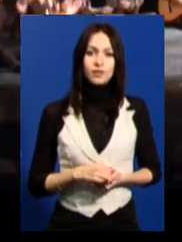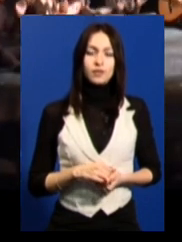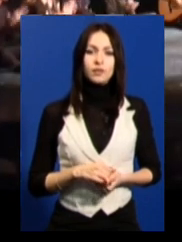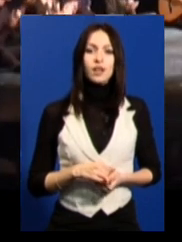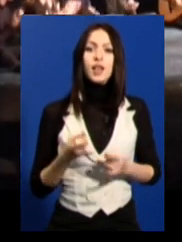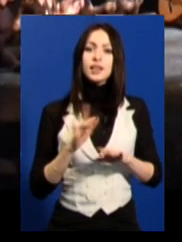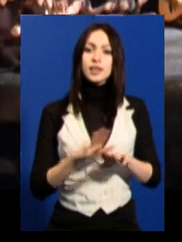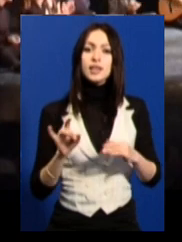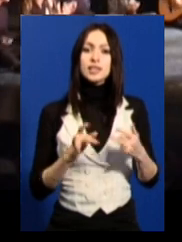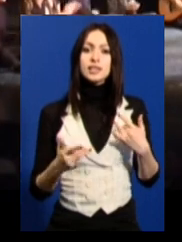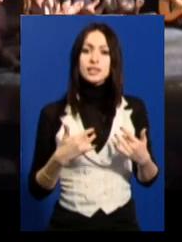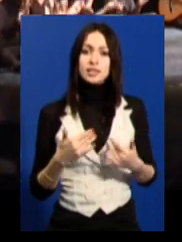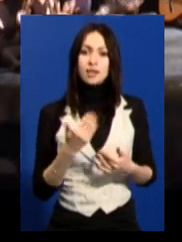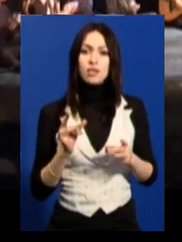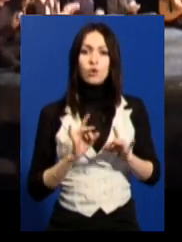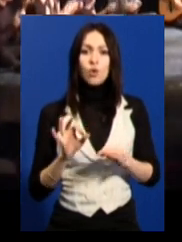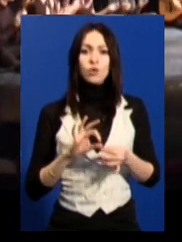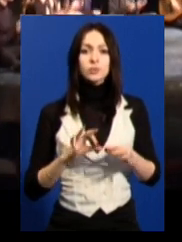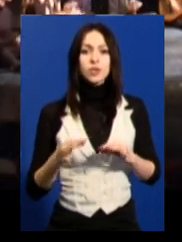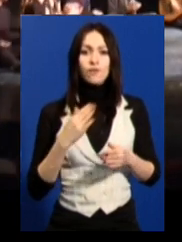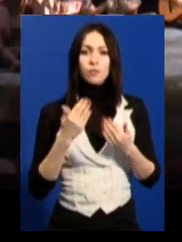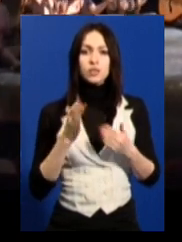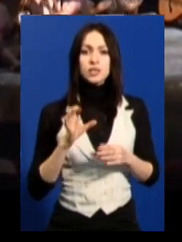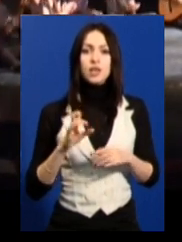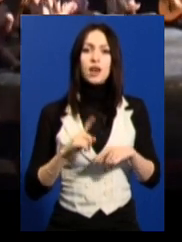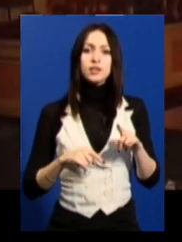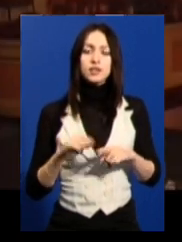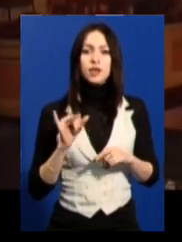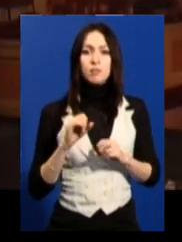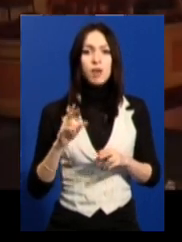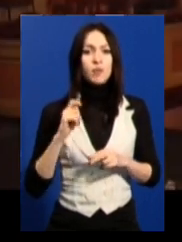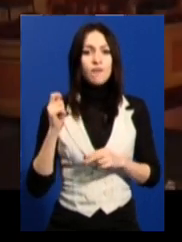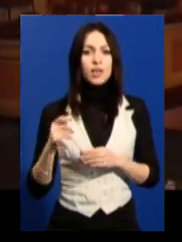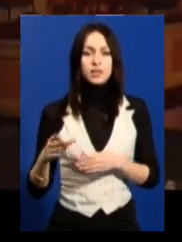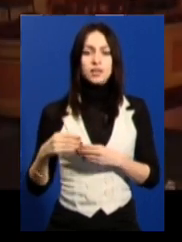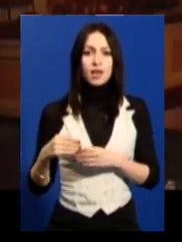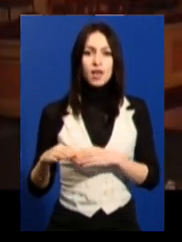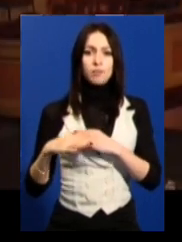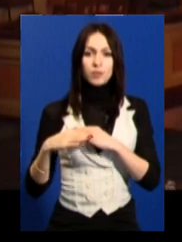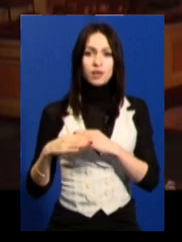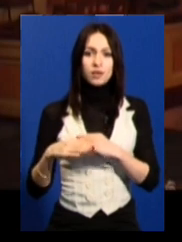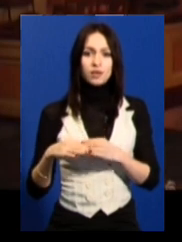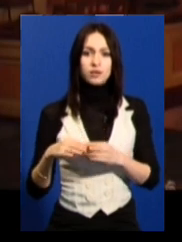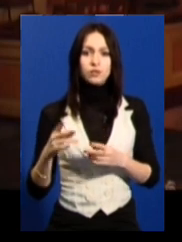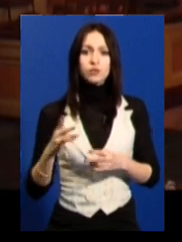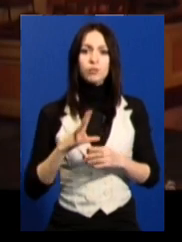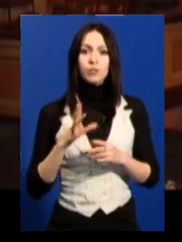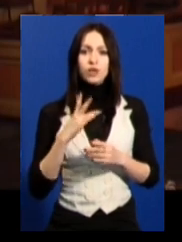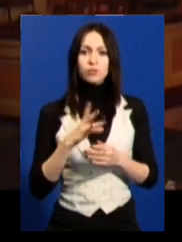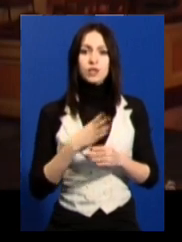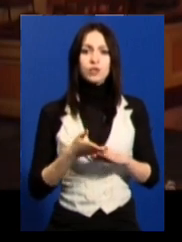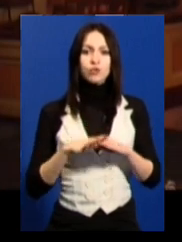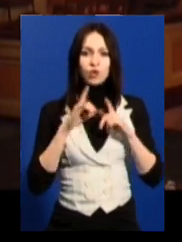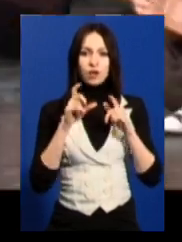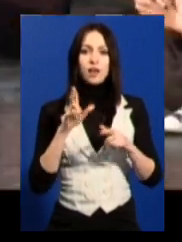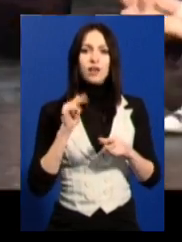Діти зі сцени розповідають про складнощі у спілкуванні з батьками та однолітками. Найважче було грати, як б'ють батьки дітей, тому що